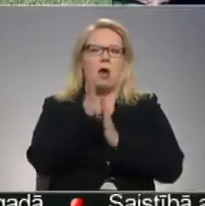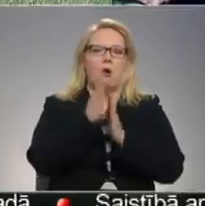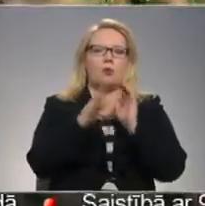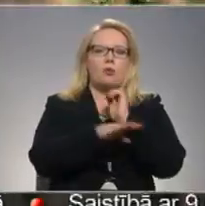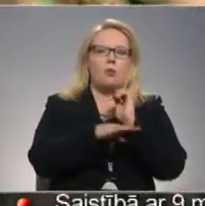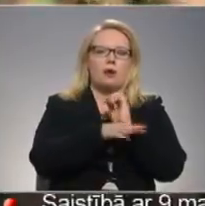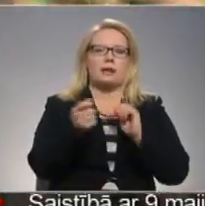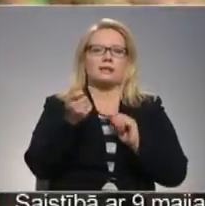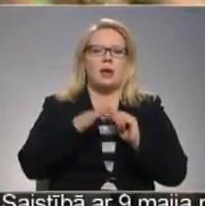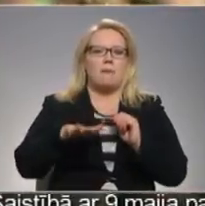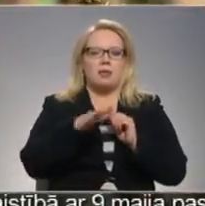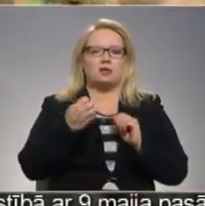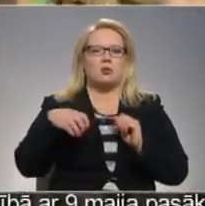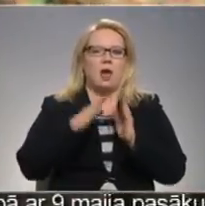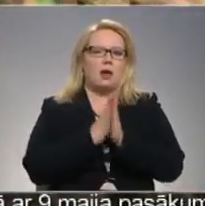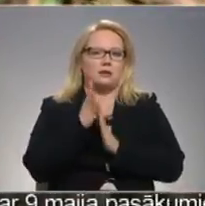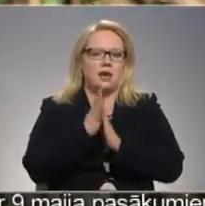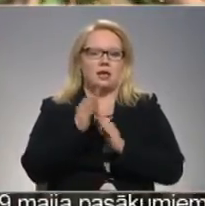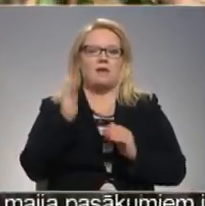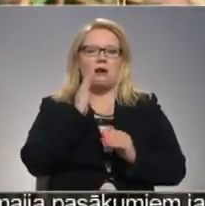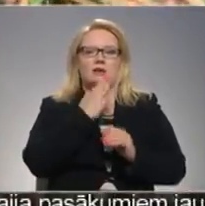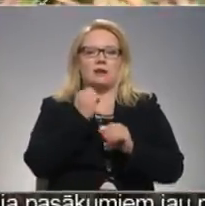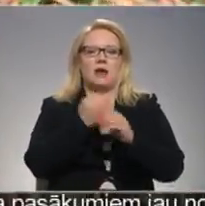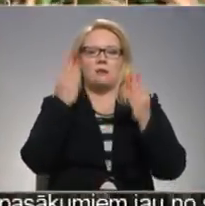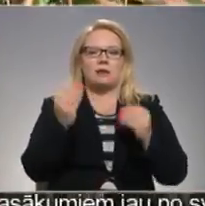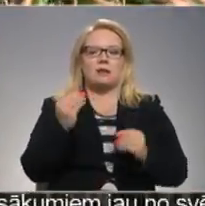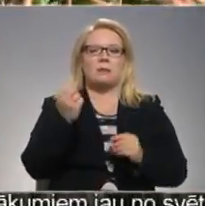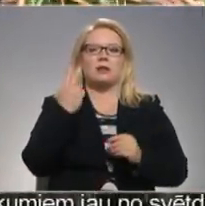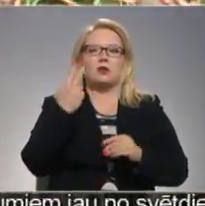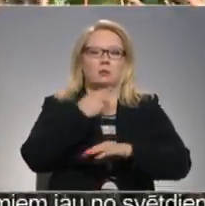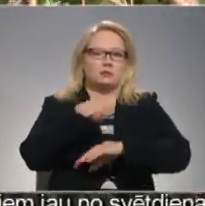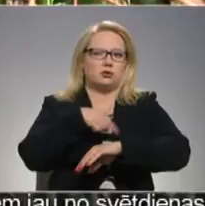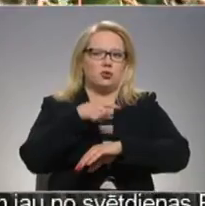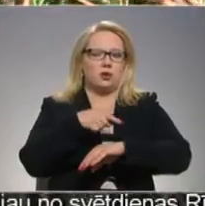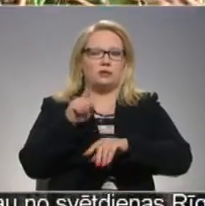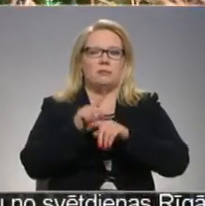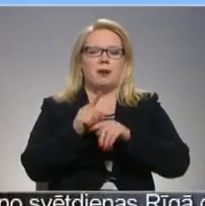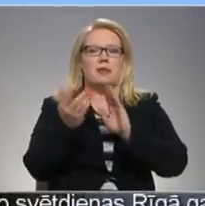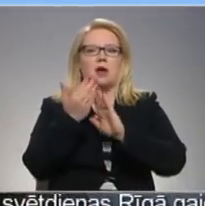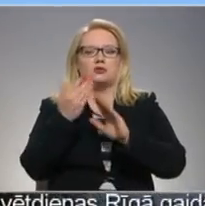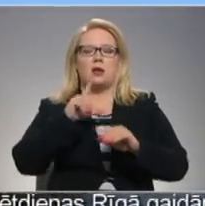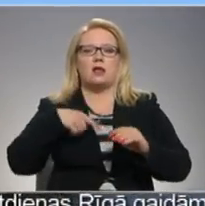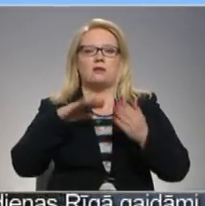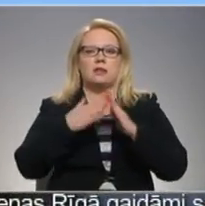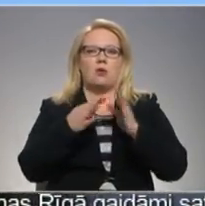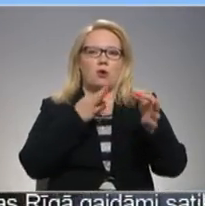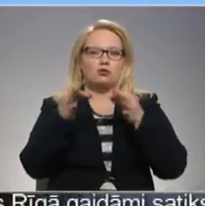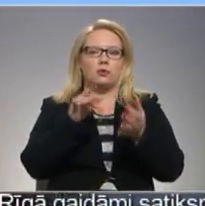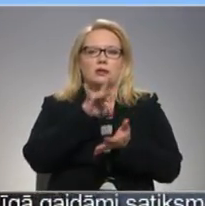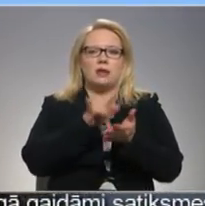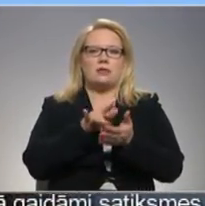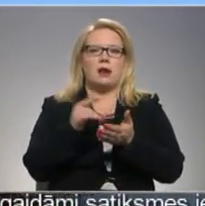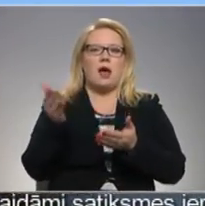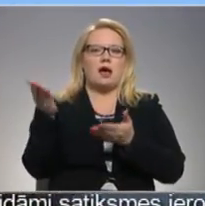zemens un dārziņ. Vasarā darba diena dažkārt jūkst pat vairāk nekā 12 stundas, bet atcaukties Latvijas lauka konsultācija centra